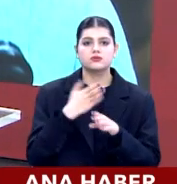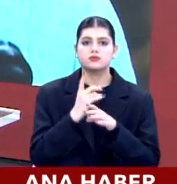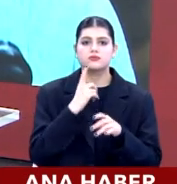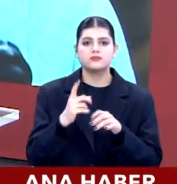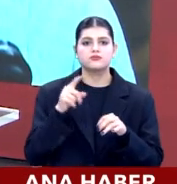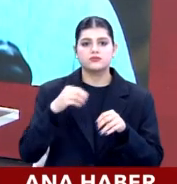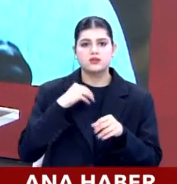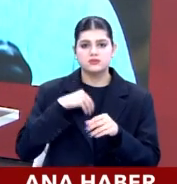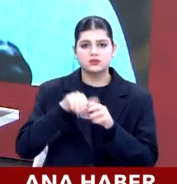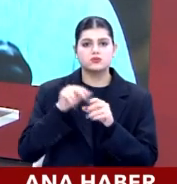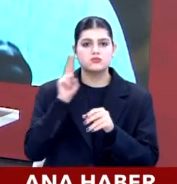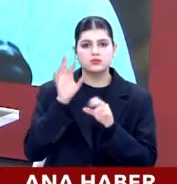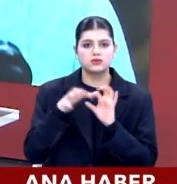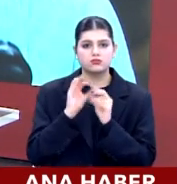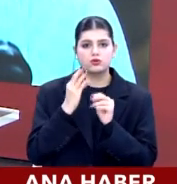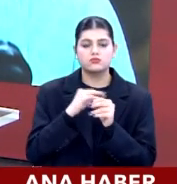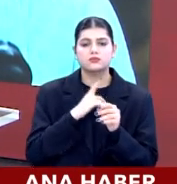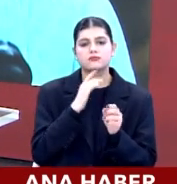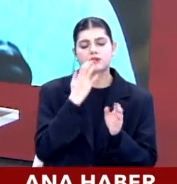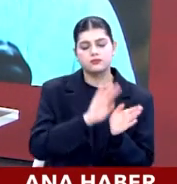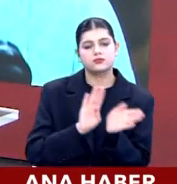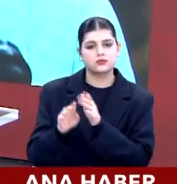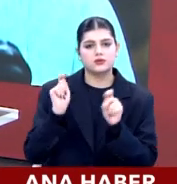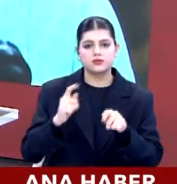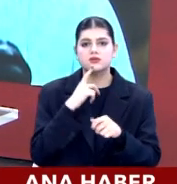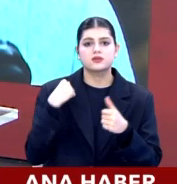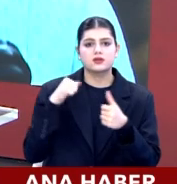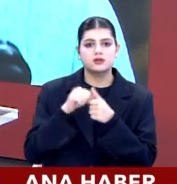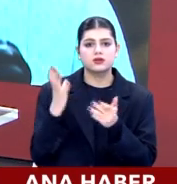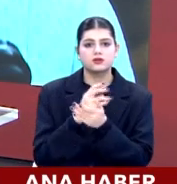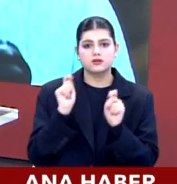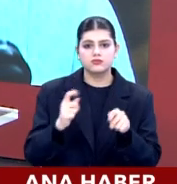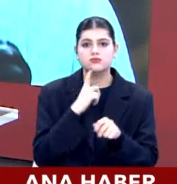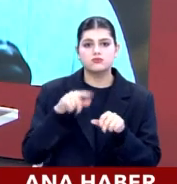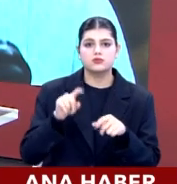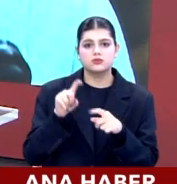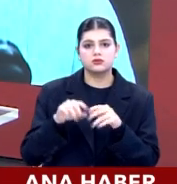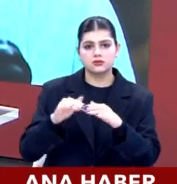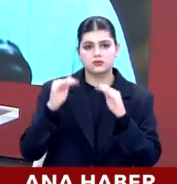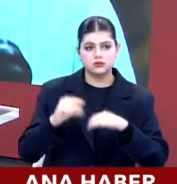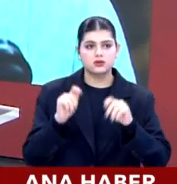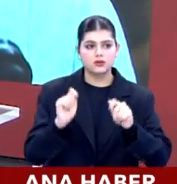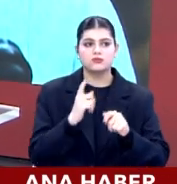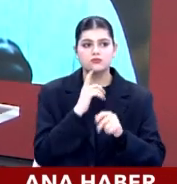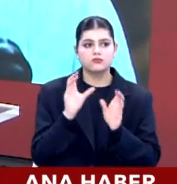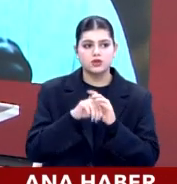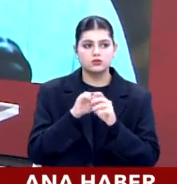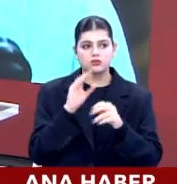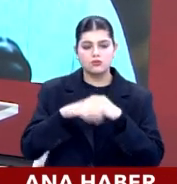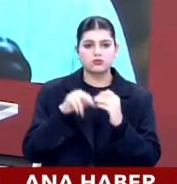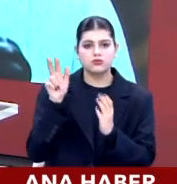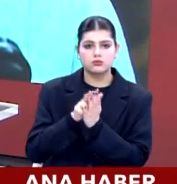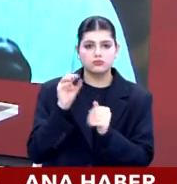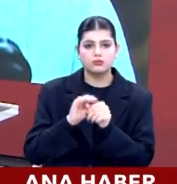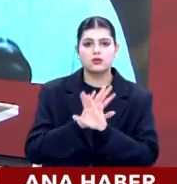bu seçim sonuçlarını etkileyecek rafa kaldırdı. Tekrar kazanınca bu kez raftan indirdi. Parlamentoda da bu olaylandı